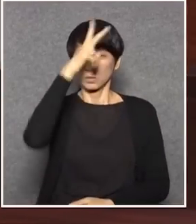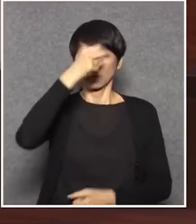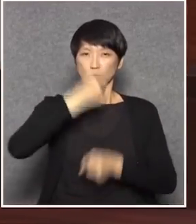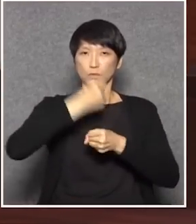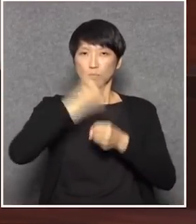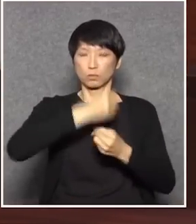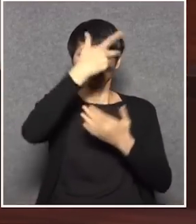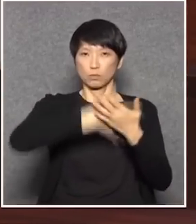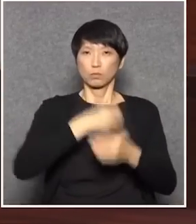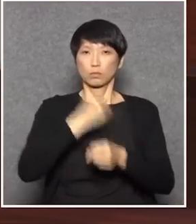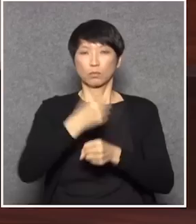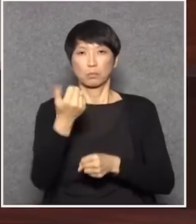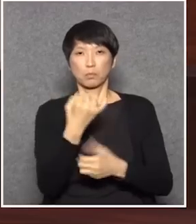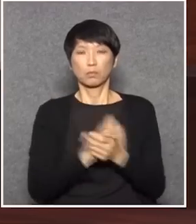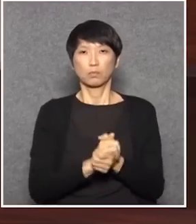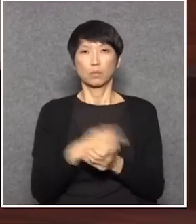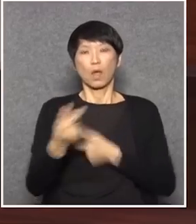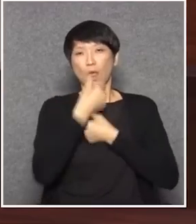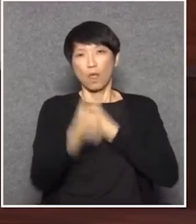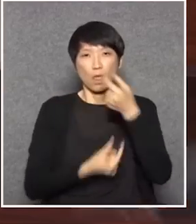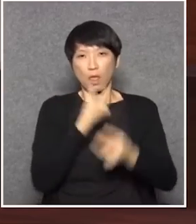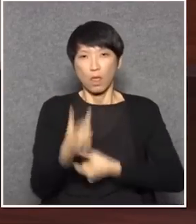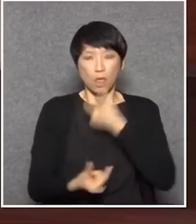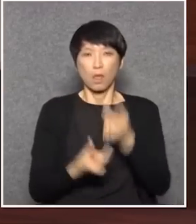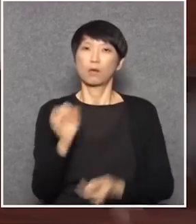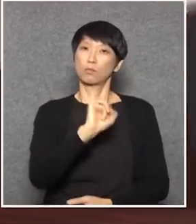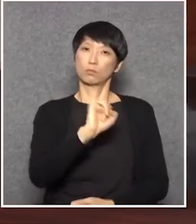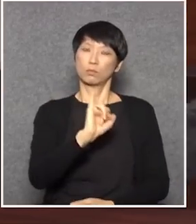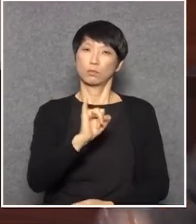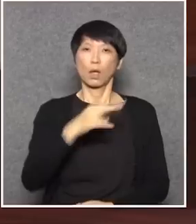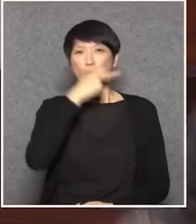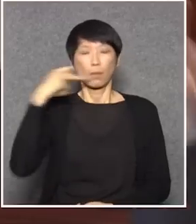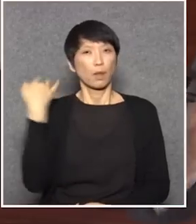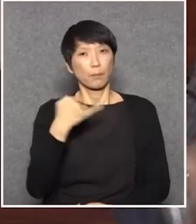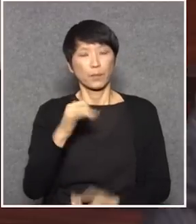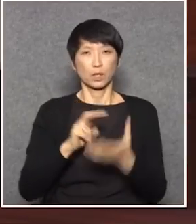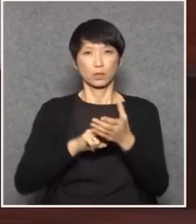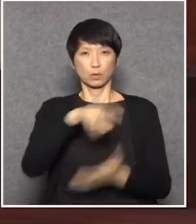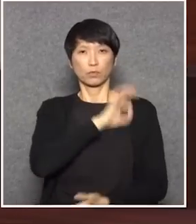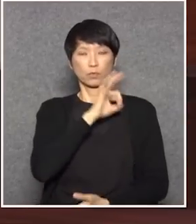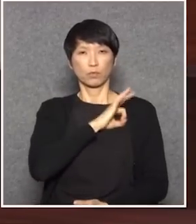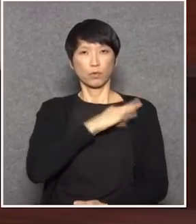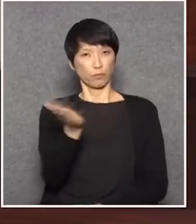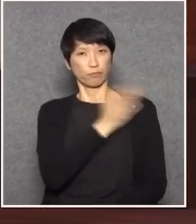你不能嫌他啰嗦、湧場、無聊這是立法會議員的天職